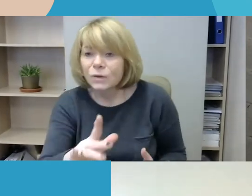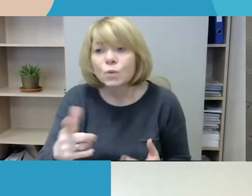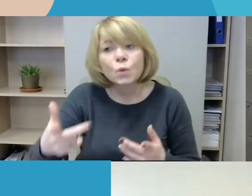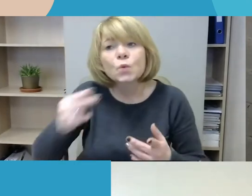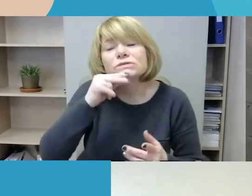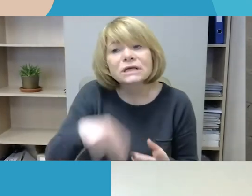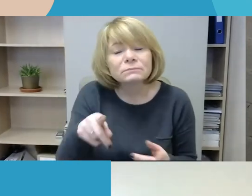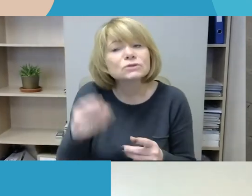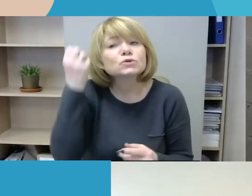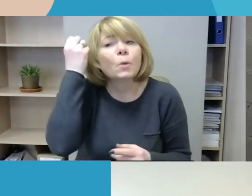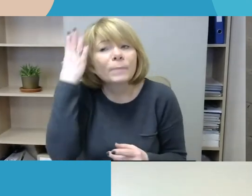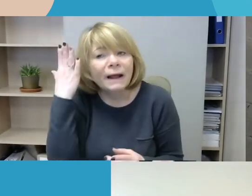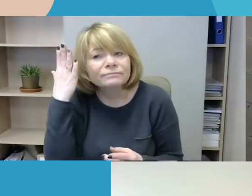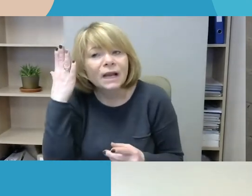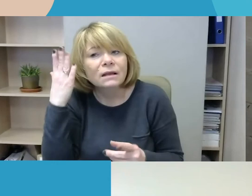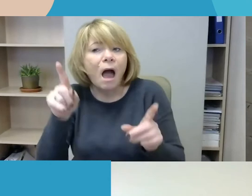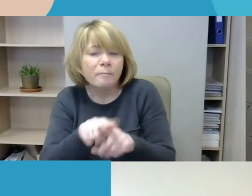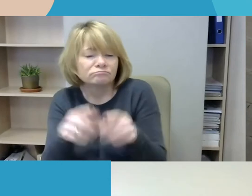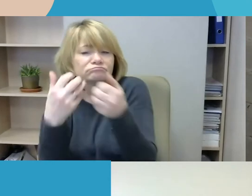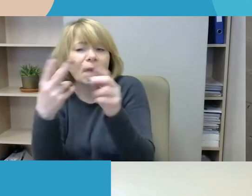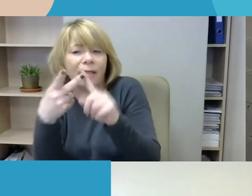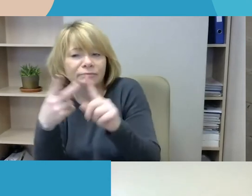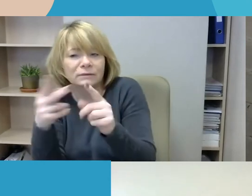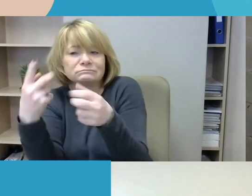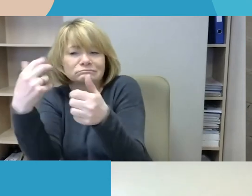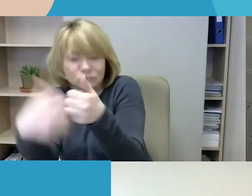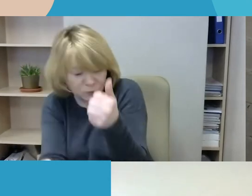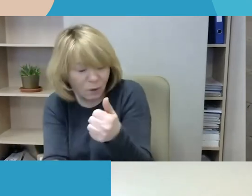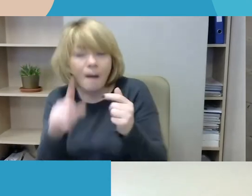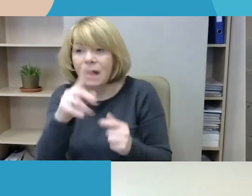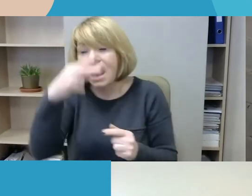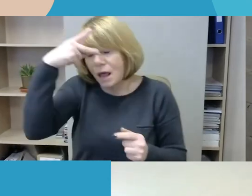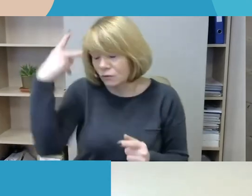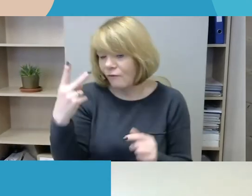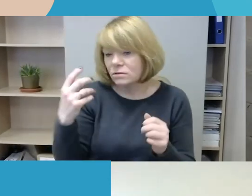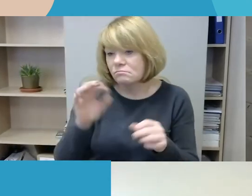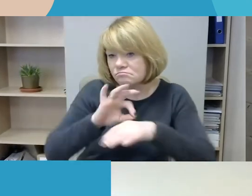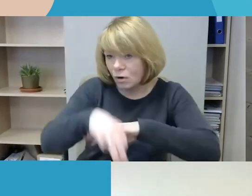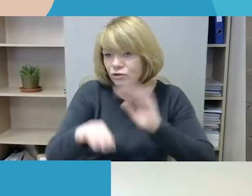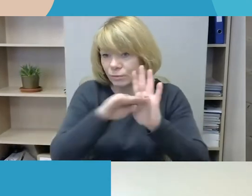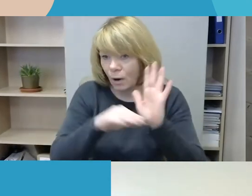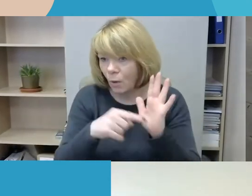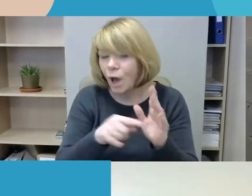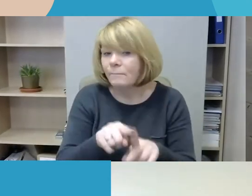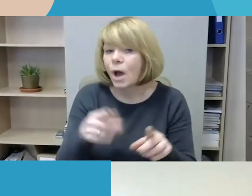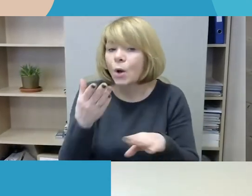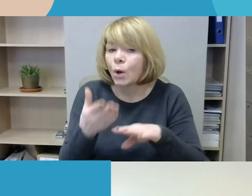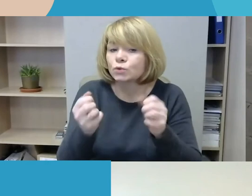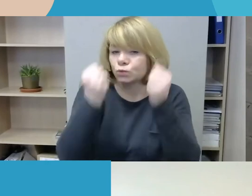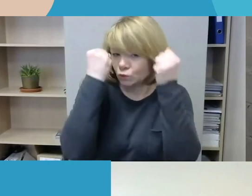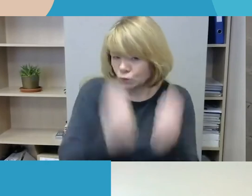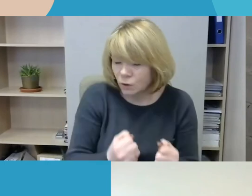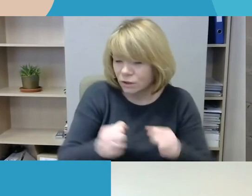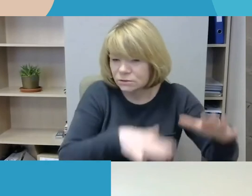nusikaltimas, plus šališkumas. Lietuvos būdžiamasis kodeksas sunkinančioje aplinkybė ar kvalifikuojantis